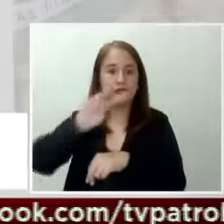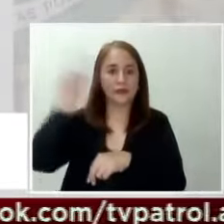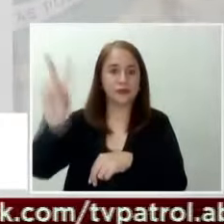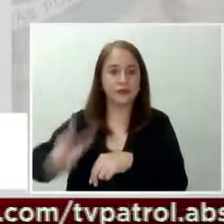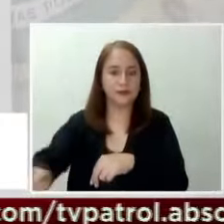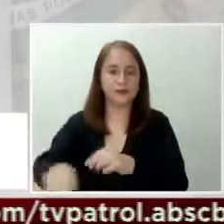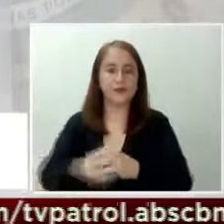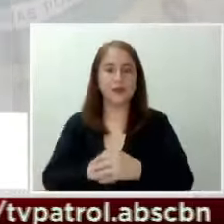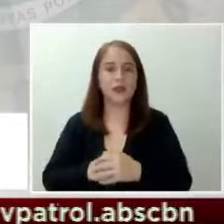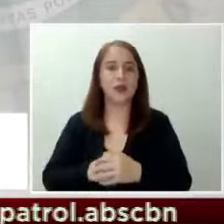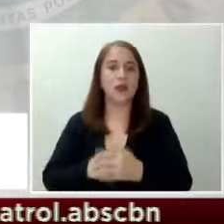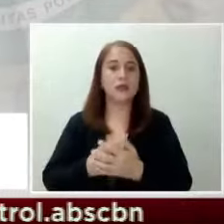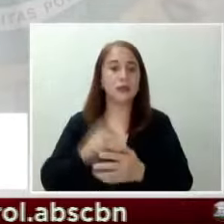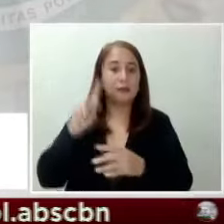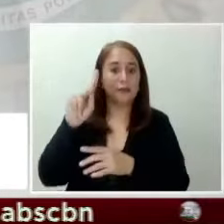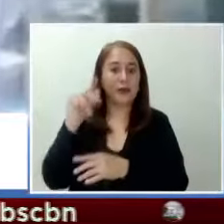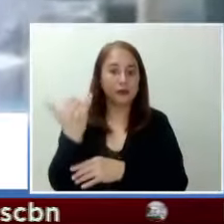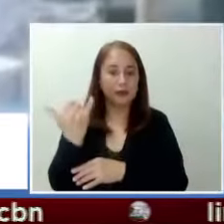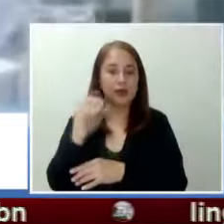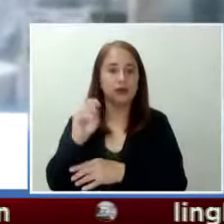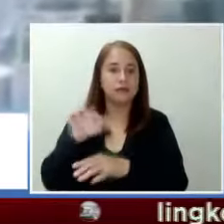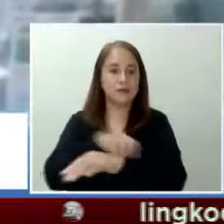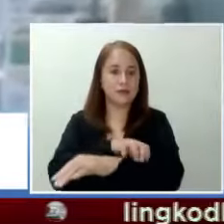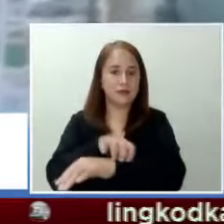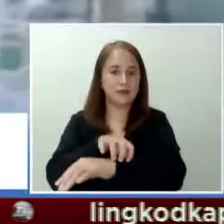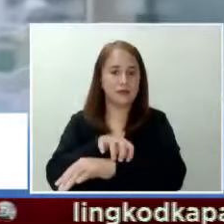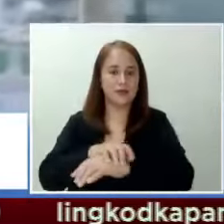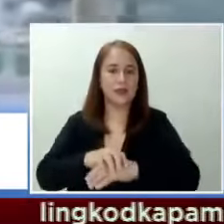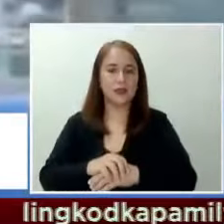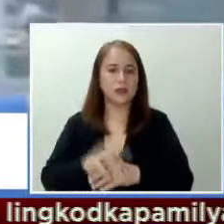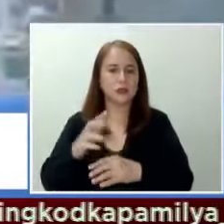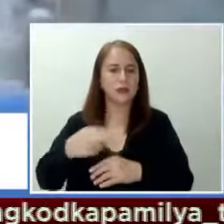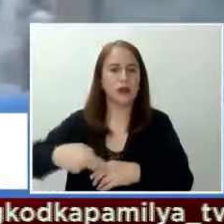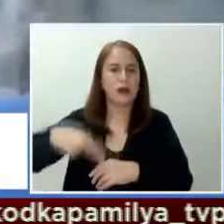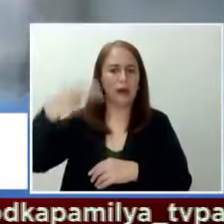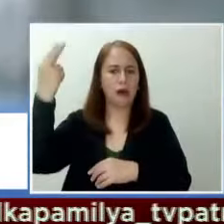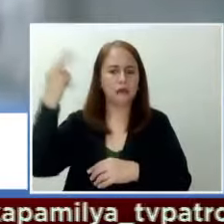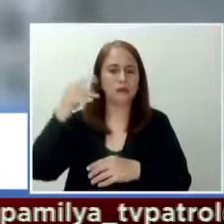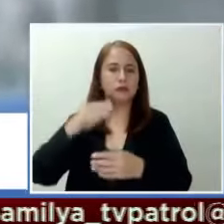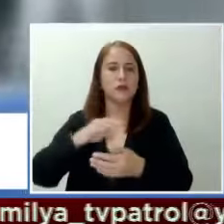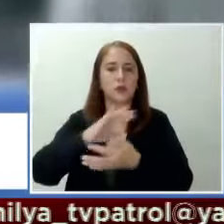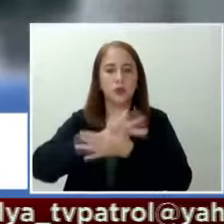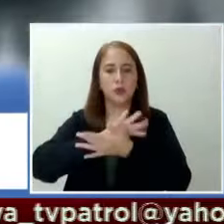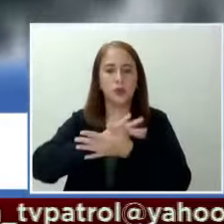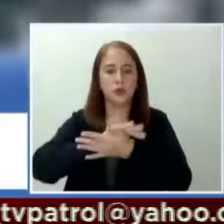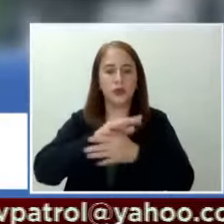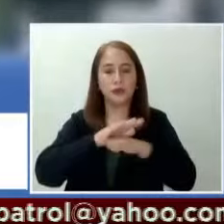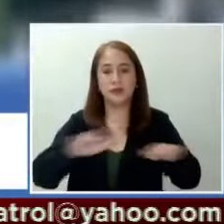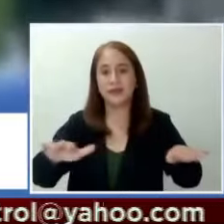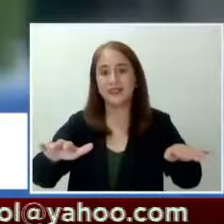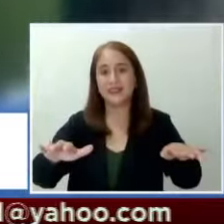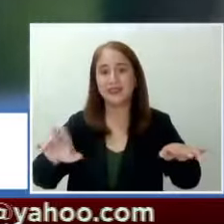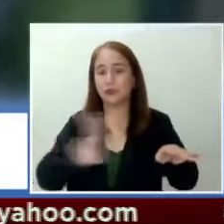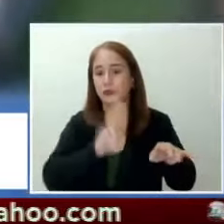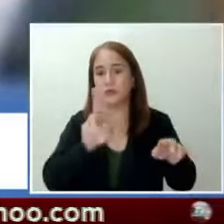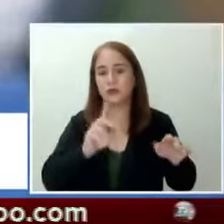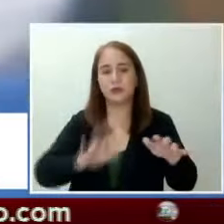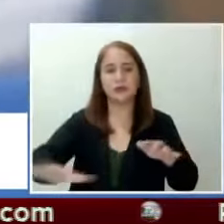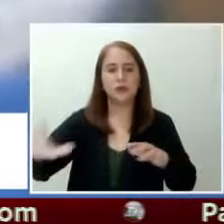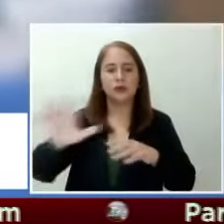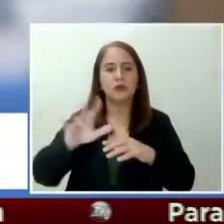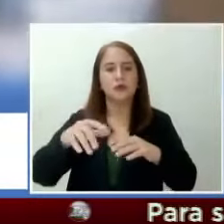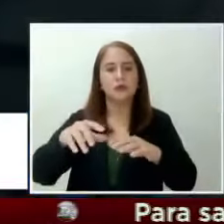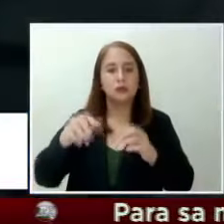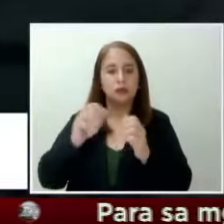Isa sa Pasay at Makati. Tumataas na rin ang COVID-19 bed occupancy na malalawigan na kasama